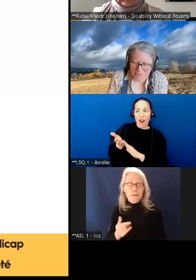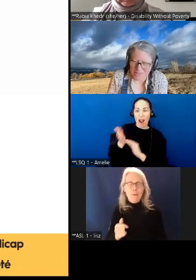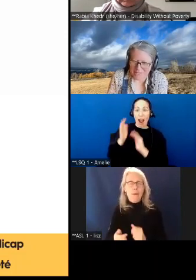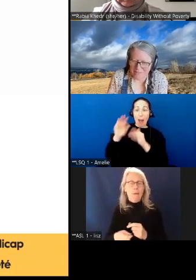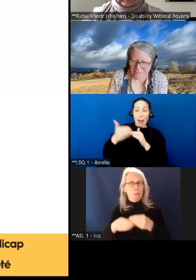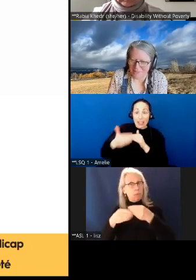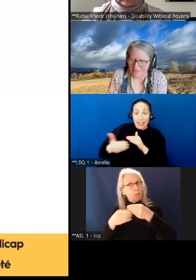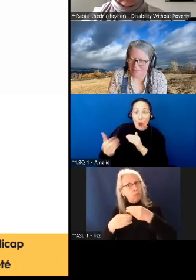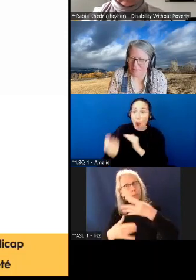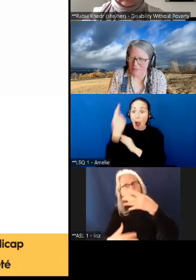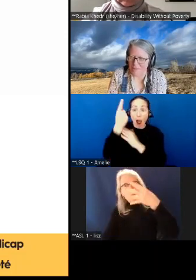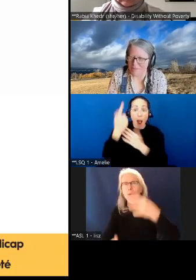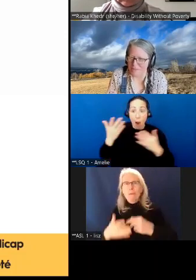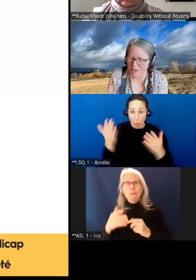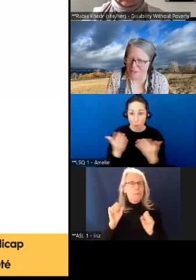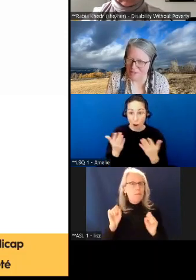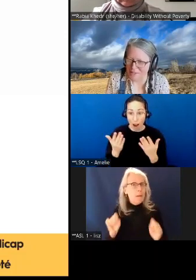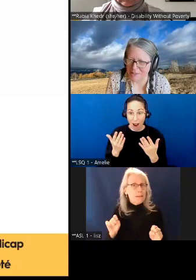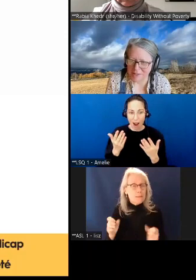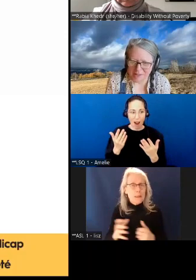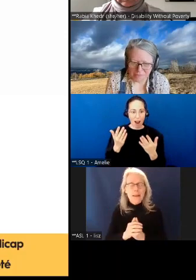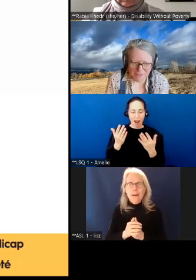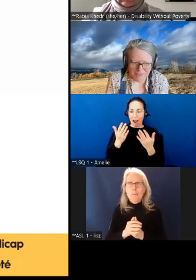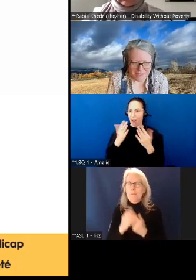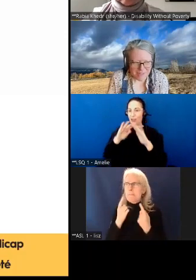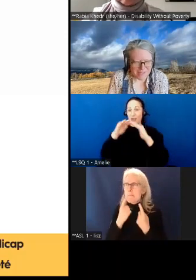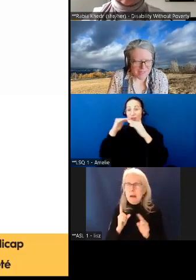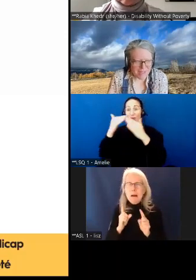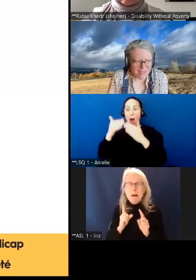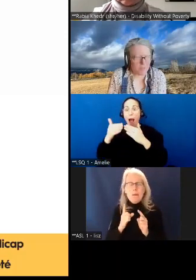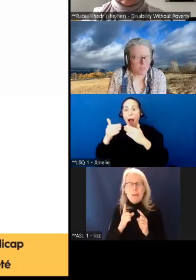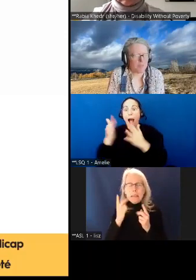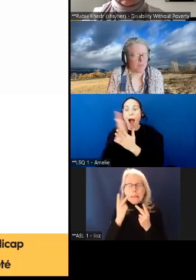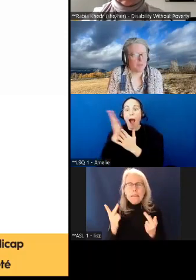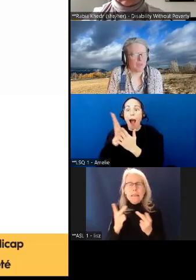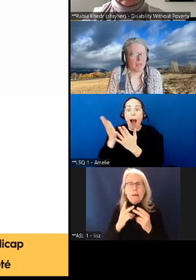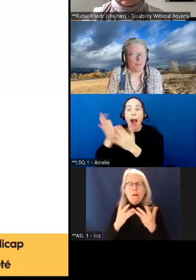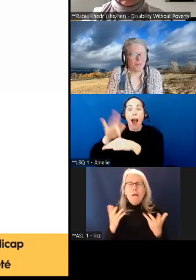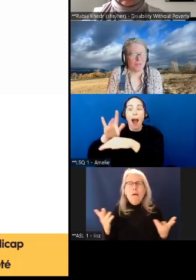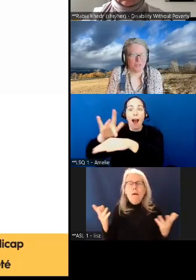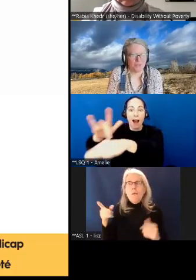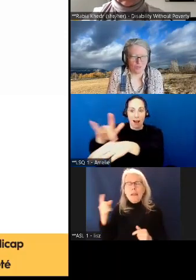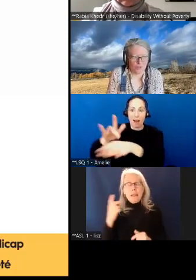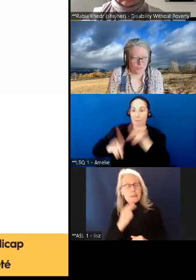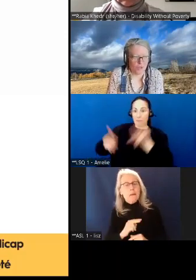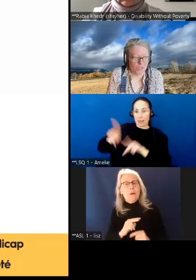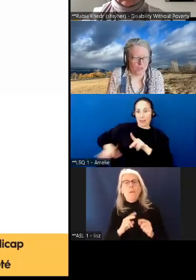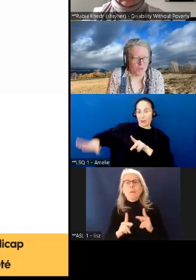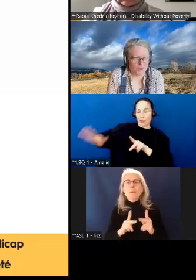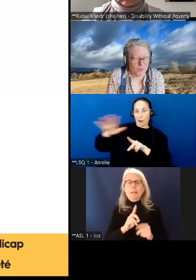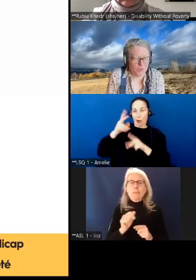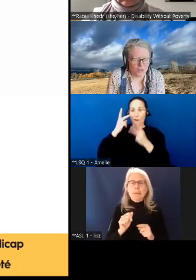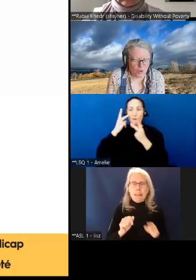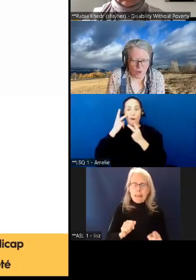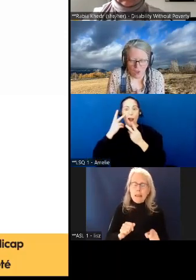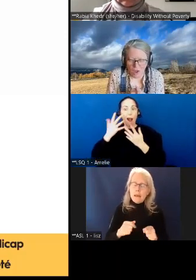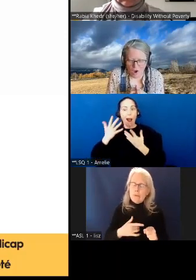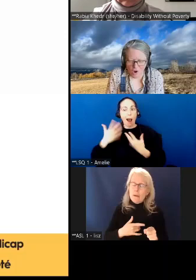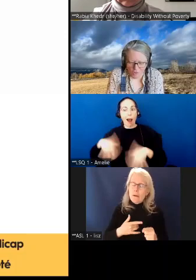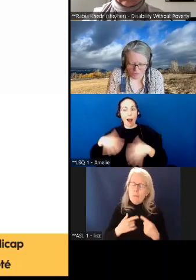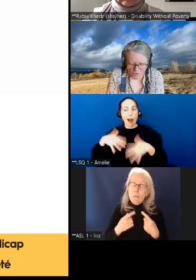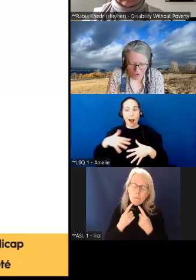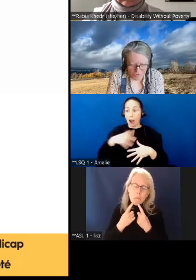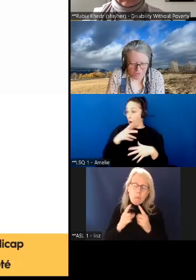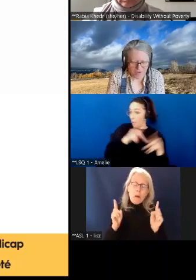produire, ce serait toutes ces possibilités où les gens pourraient commencer à voir les personnes vivant en